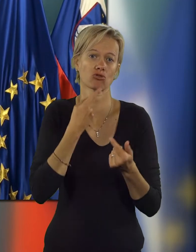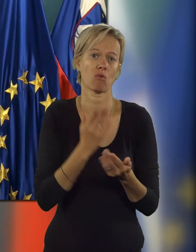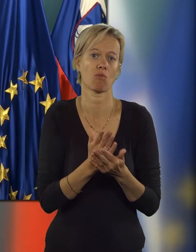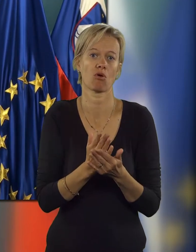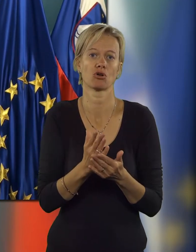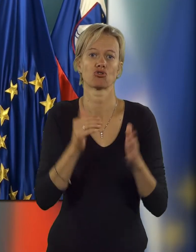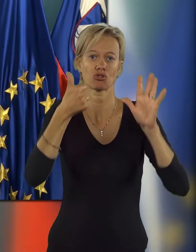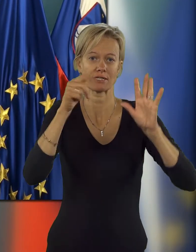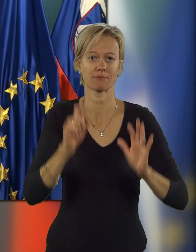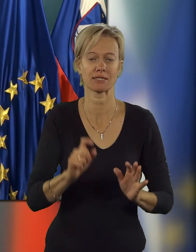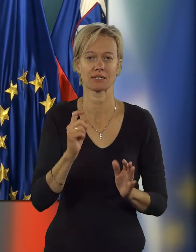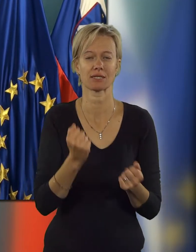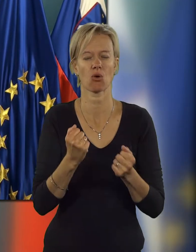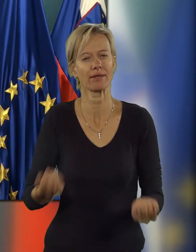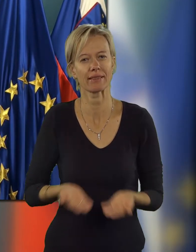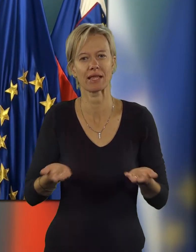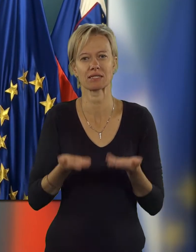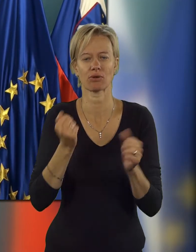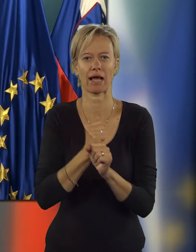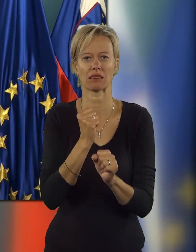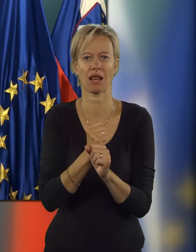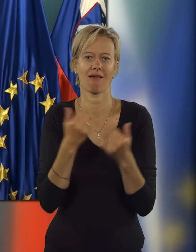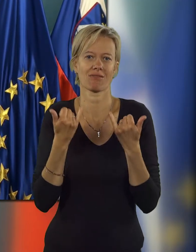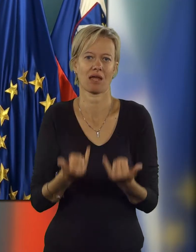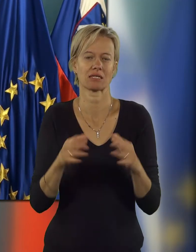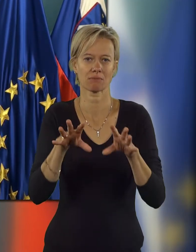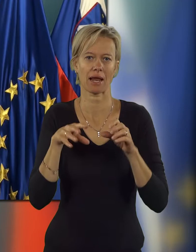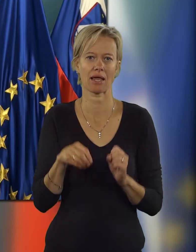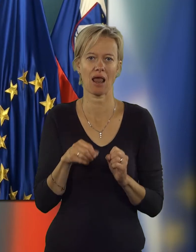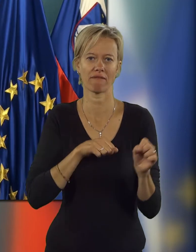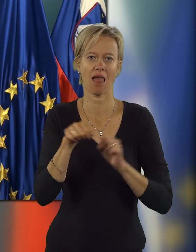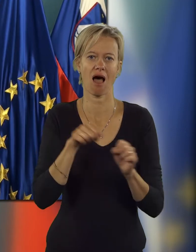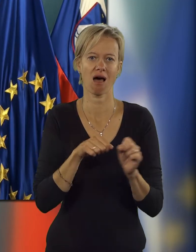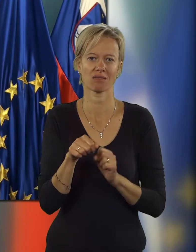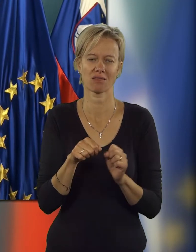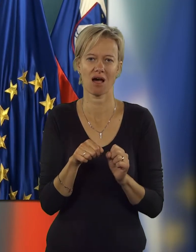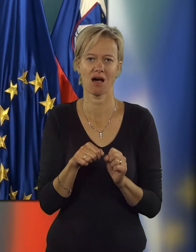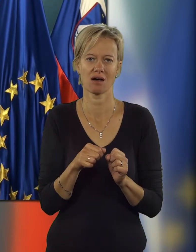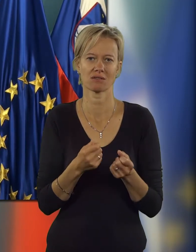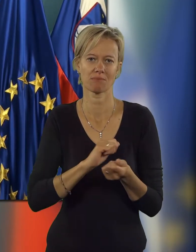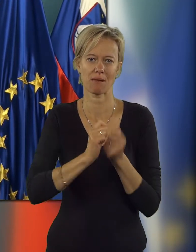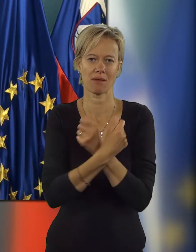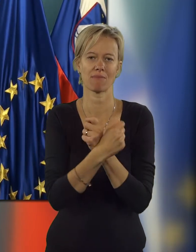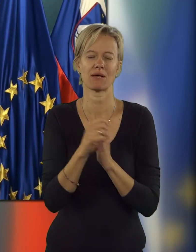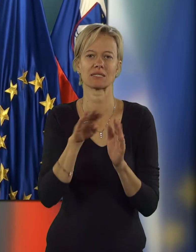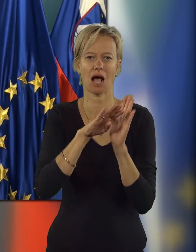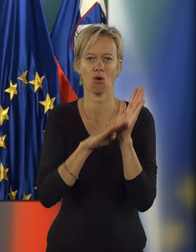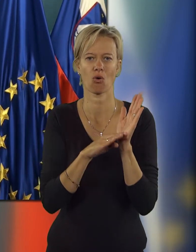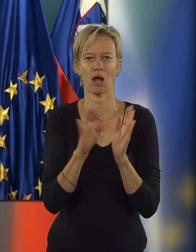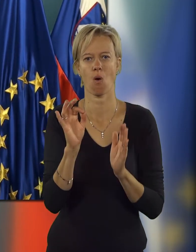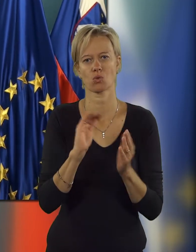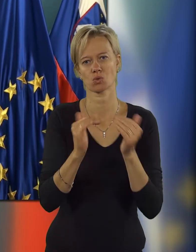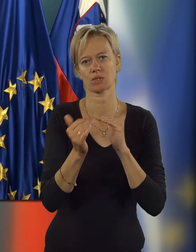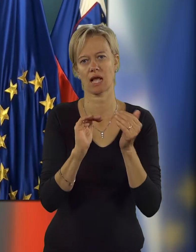po več kot šest mesecih zelo, zelo intenzivnega dela, je danes sprejela vlada spremembe zakona